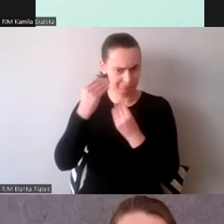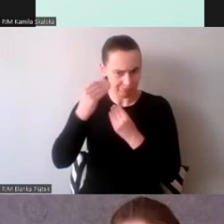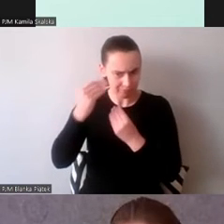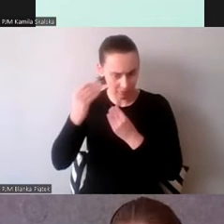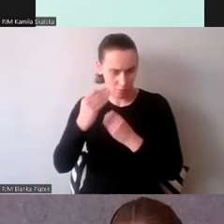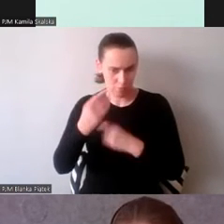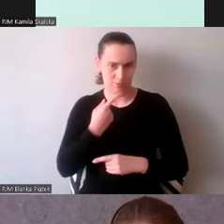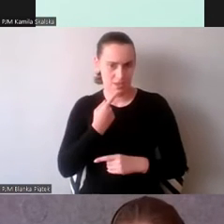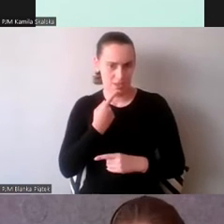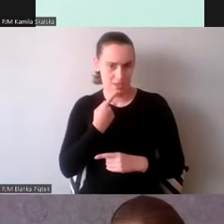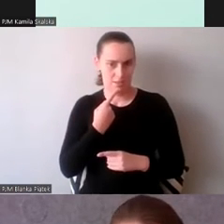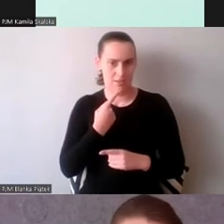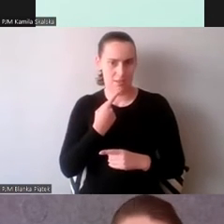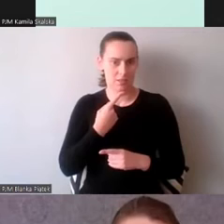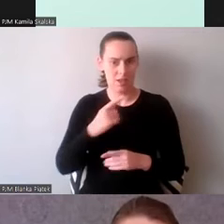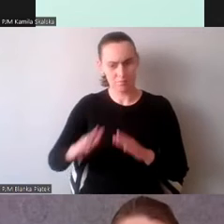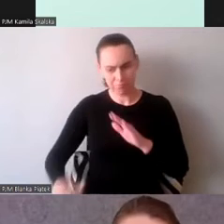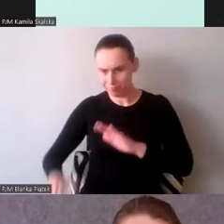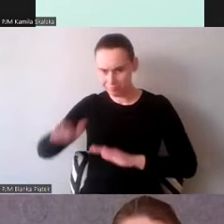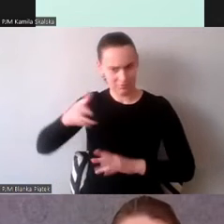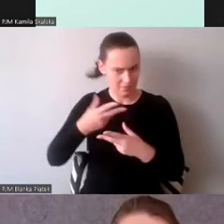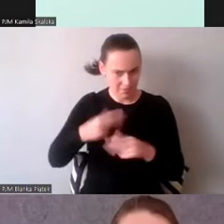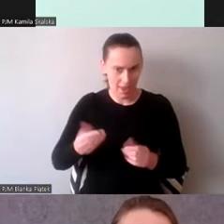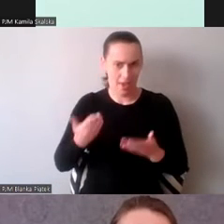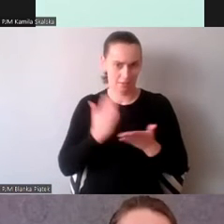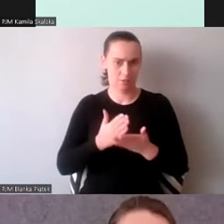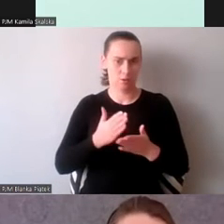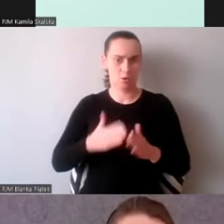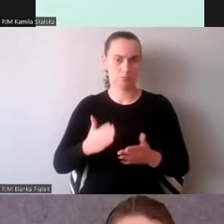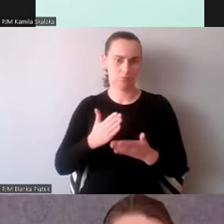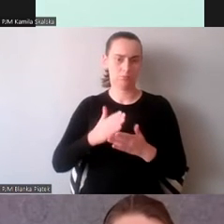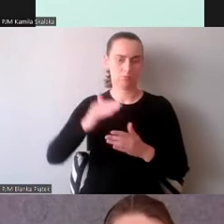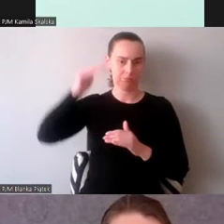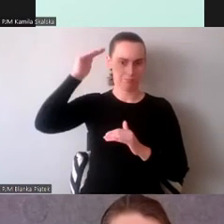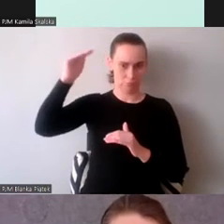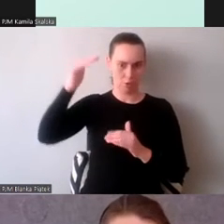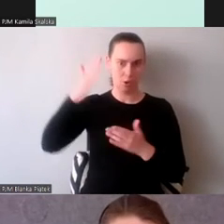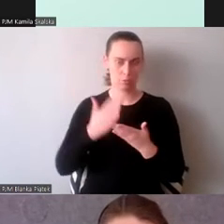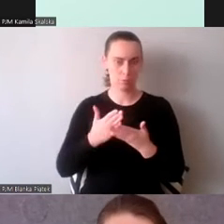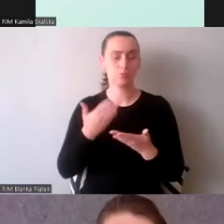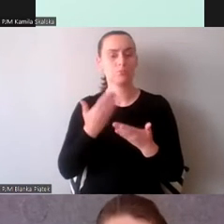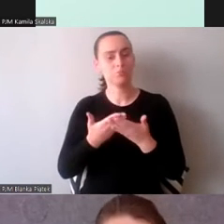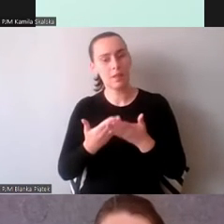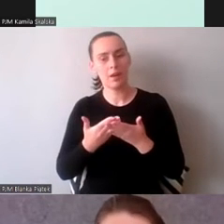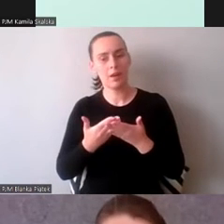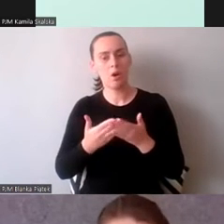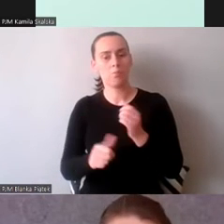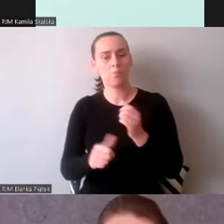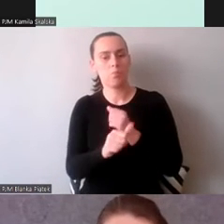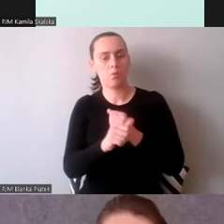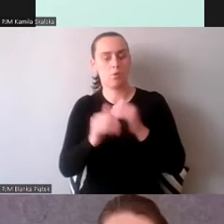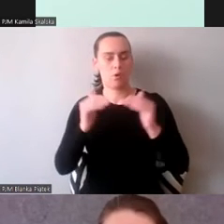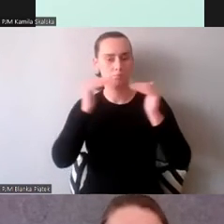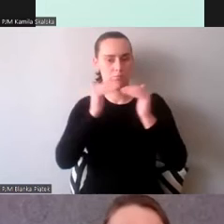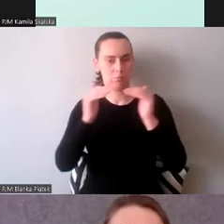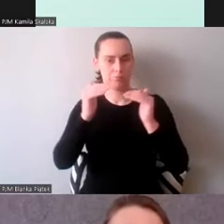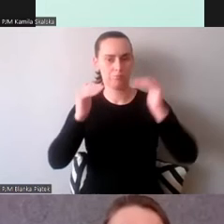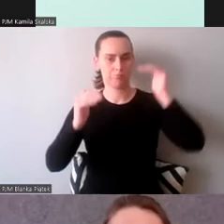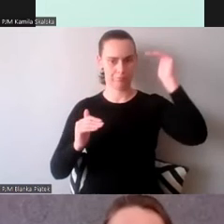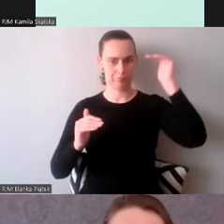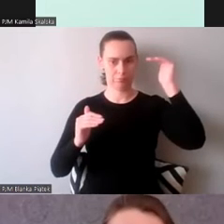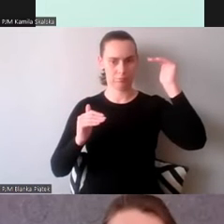dorosłym, niejako dzieci, dlatego może zdarzyć się ta asymetria, nierówność pomiędzy poziomem znajomości dwóch języków,